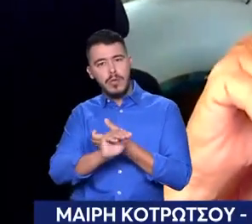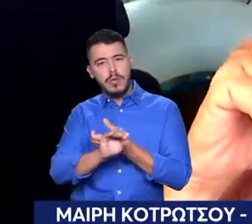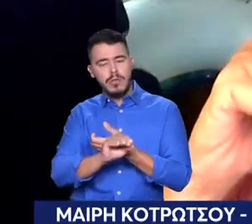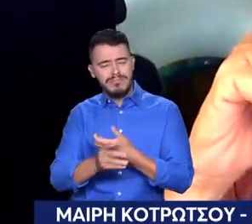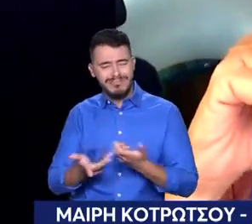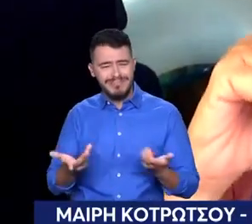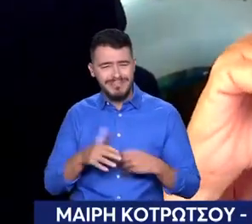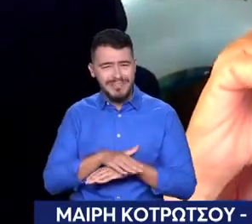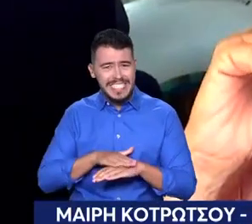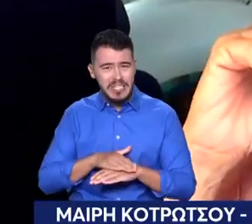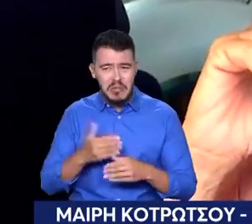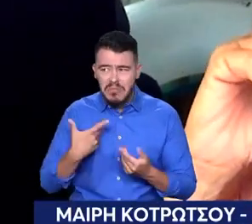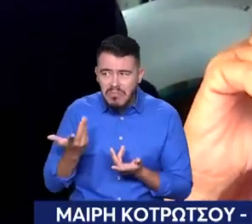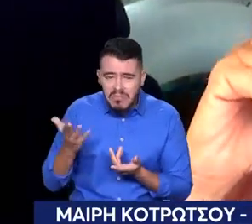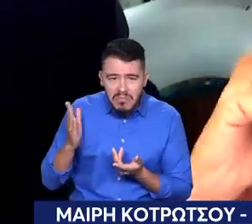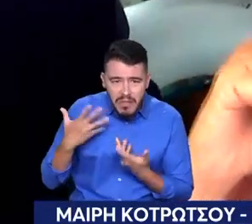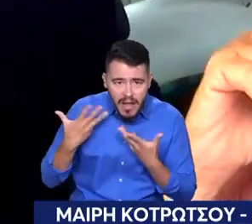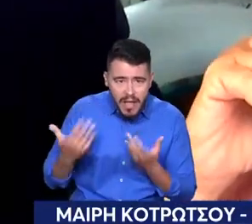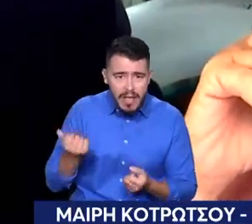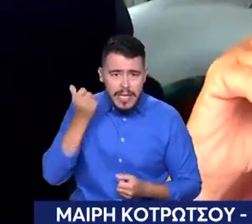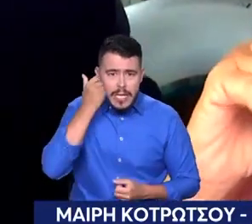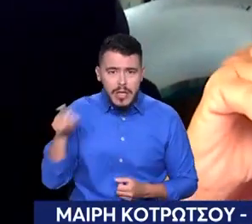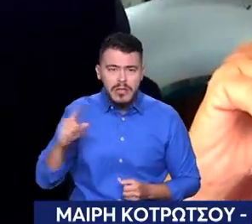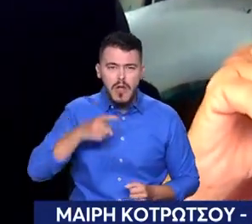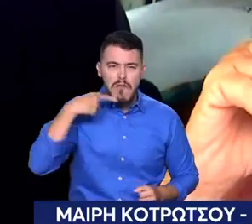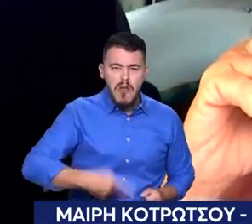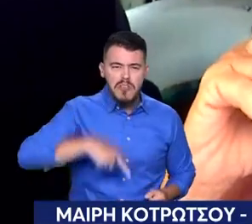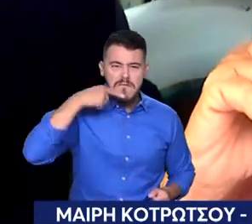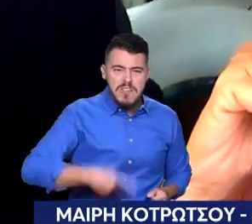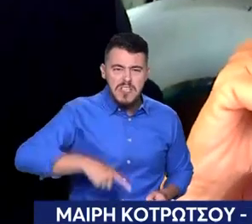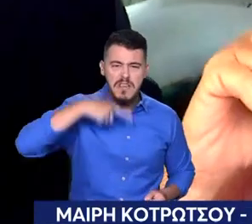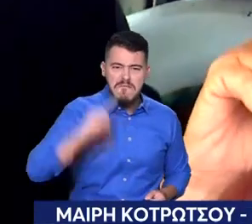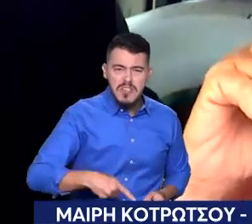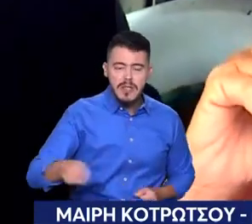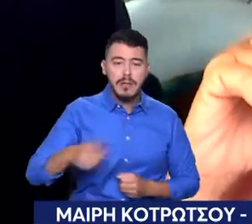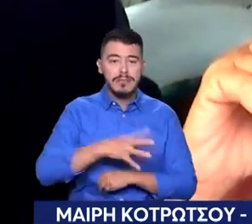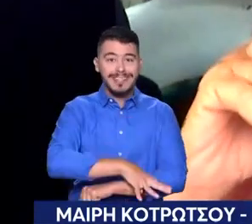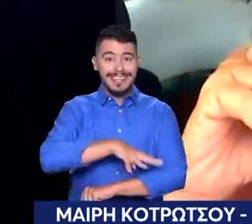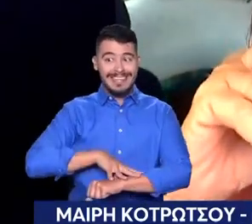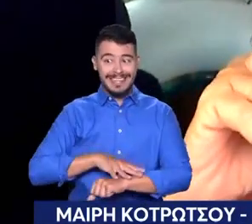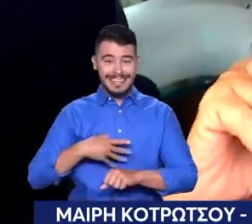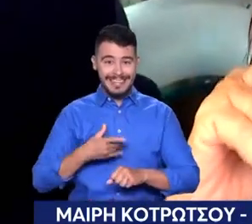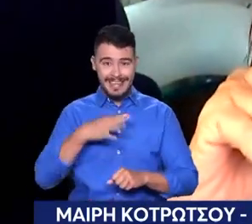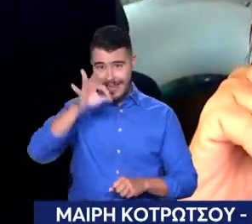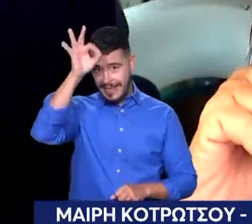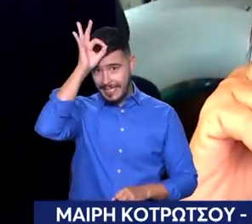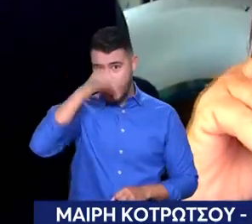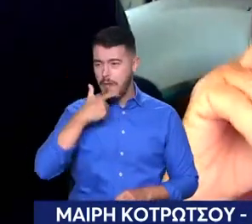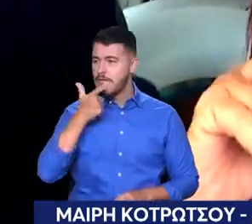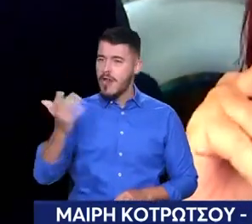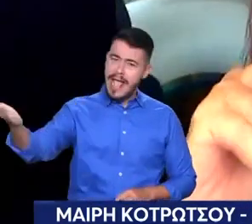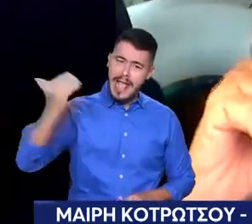Και το κρατάω. Και αρχίζει και φωνάζει. Λιμεναχείο, λιμεναχείο, με καταγράφει, έλατε, έλατε. Για κακή του τύχη,